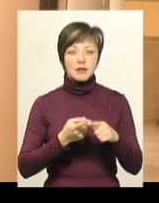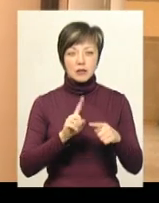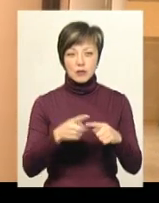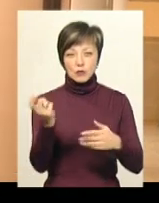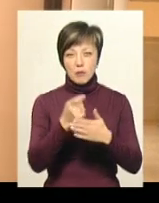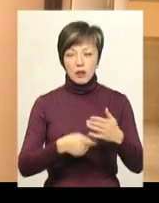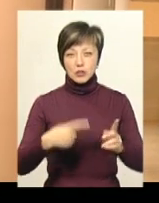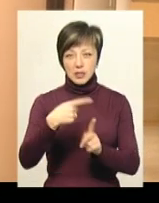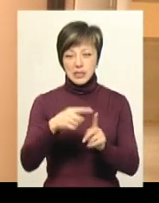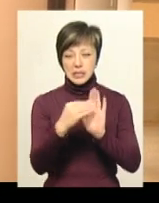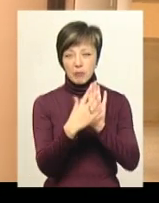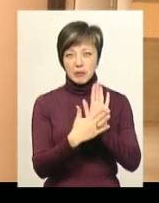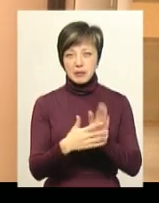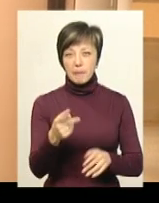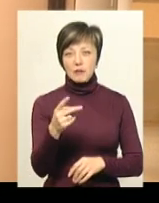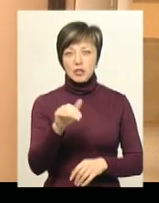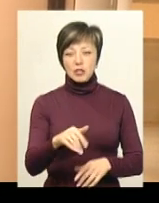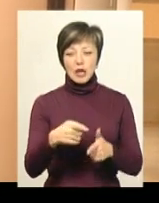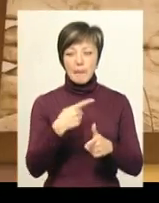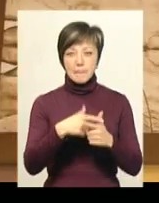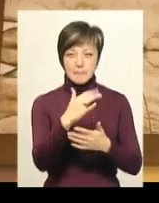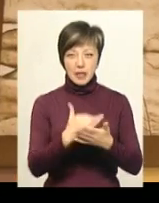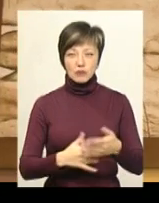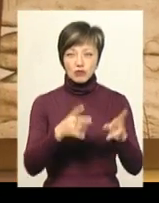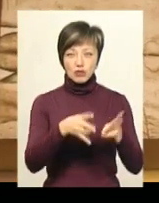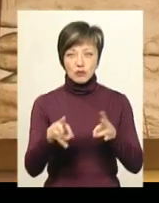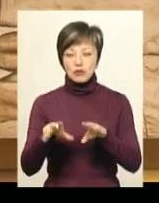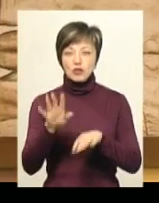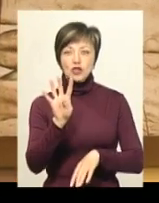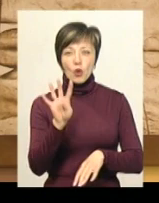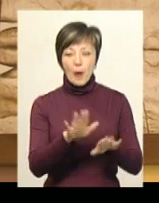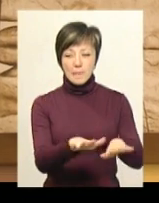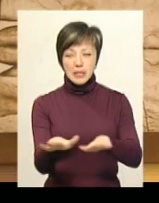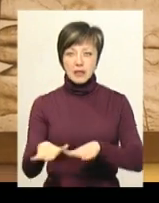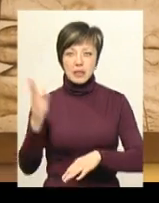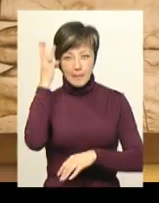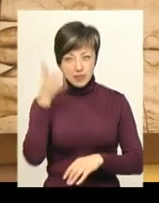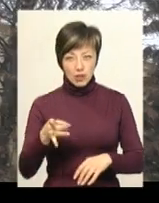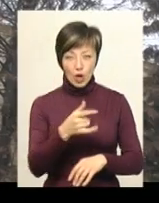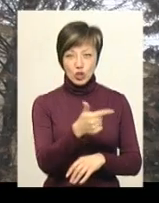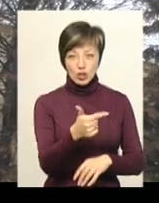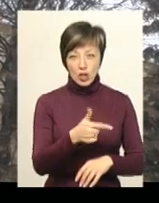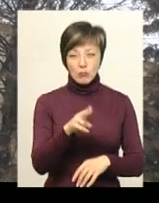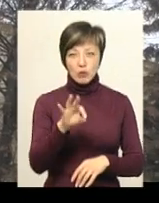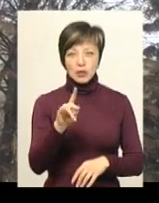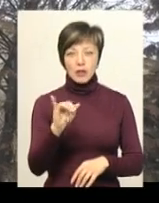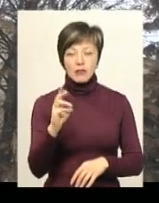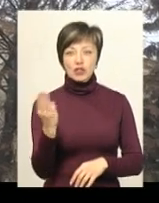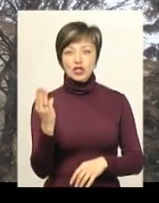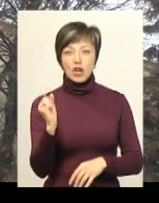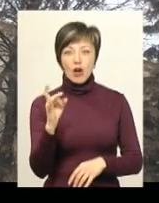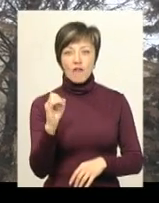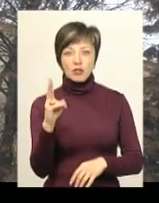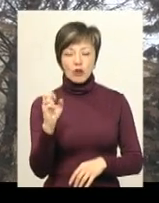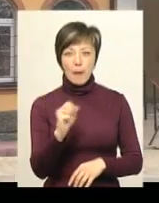великому хресті записані півтори тисячі імен жертв з чотирьох місцевостей Хмельницького району. А це Гречани, Плоскирів, Шаровечка та